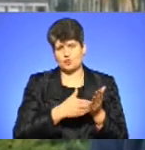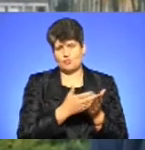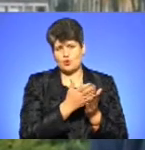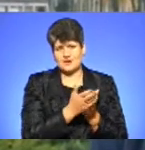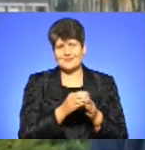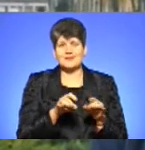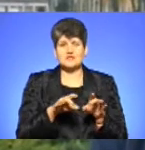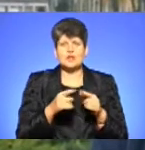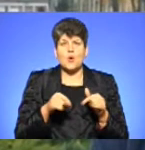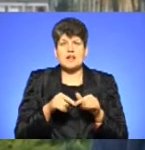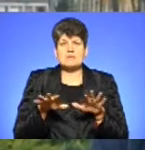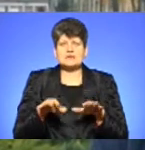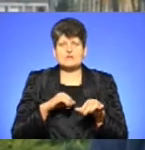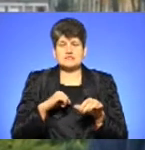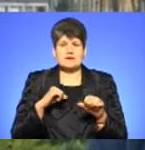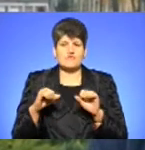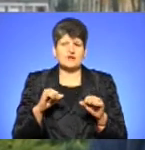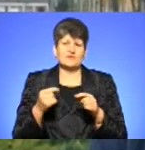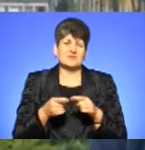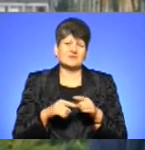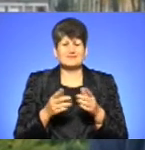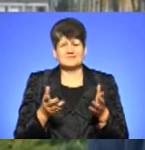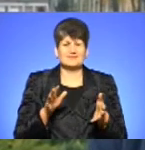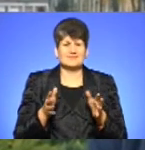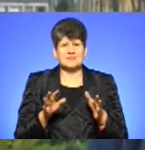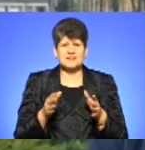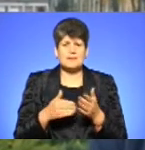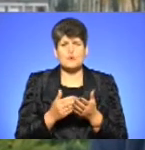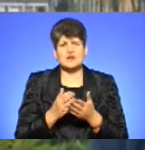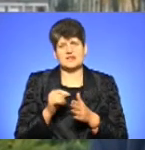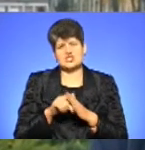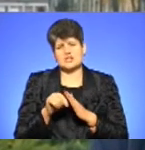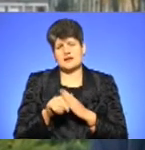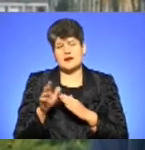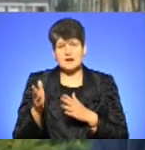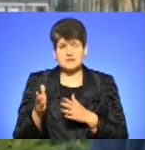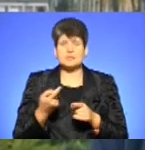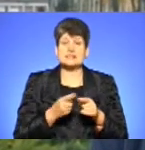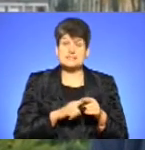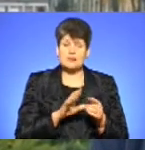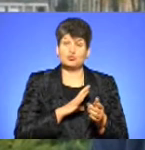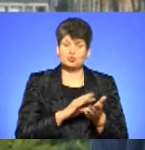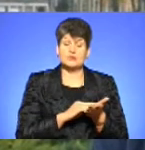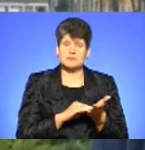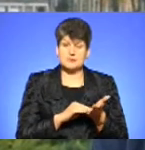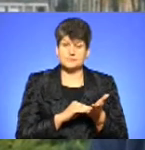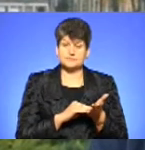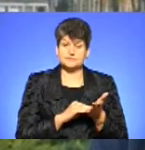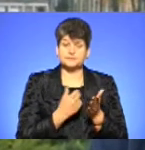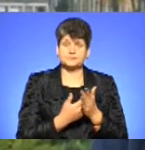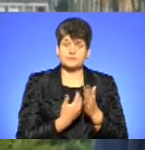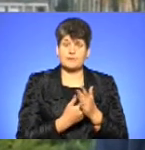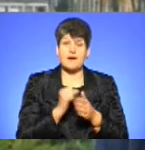рішення органів місцевого самоврядування це, ну, такий, до певної міри політичного характеру. якщо це було б закріплено, скажімо,